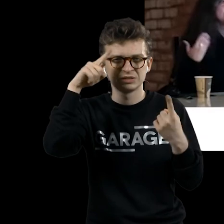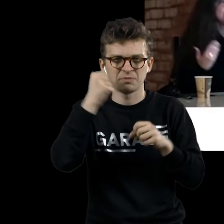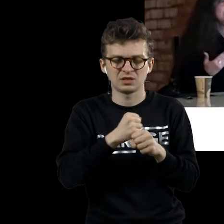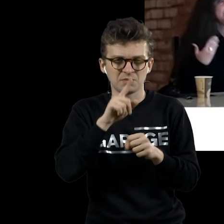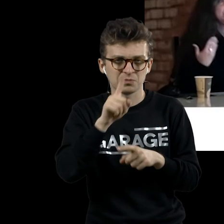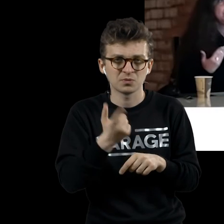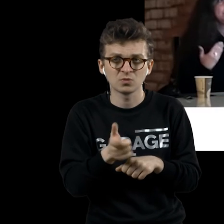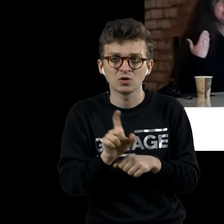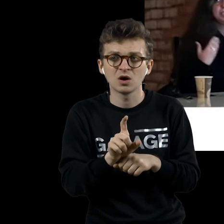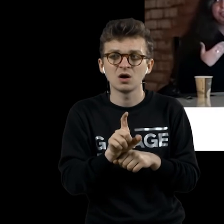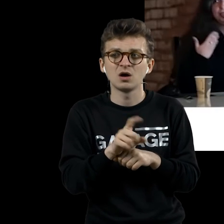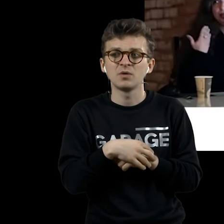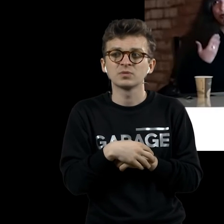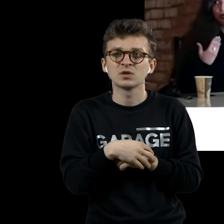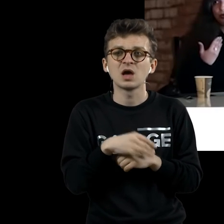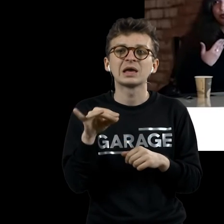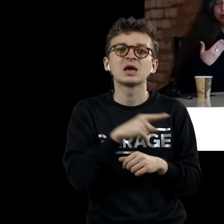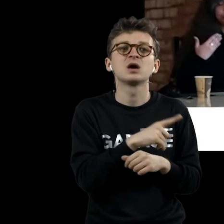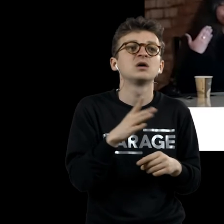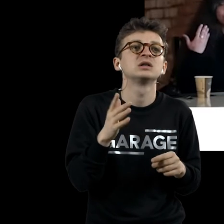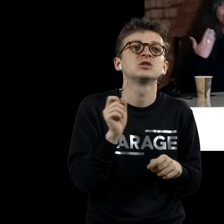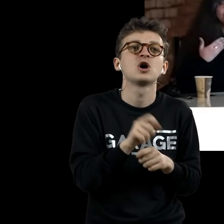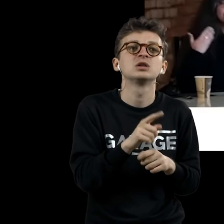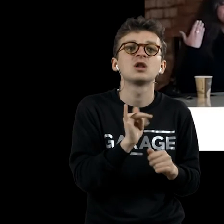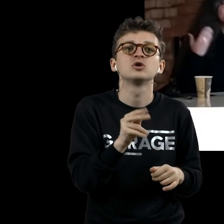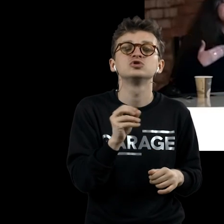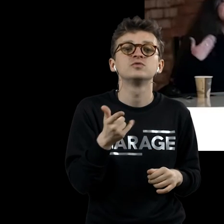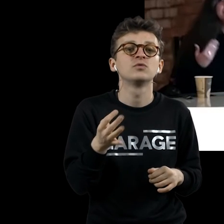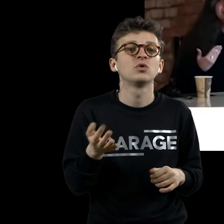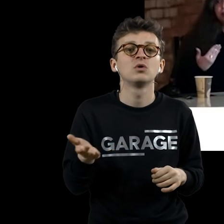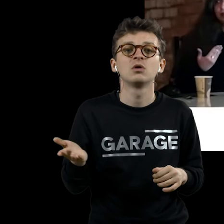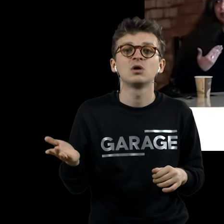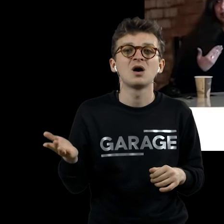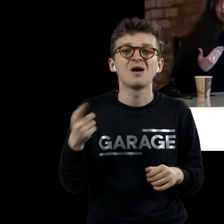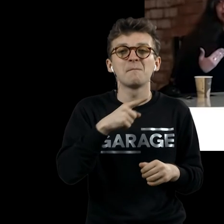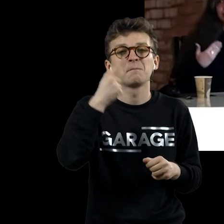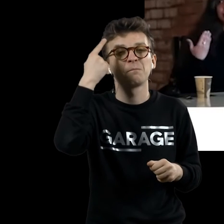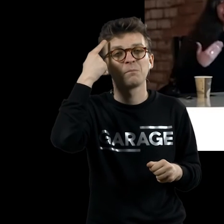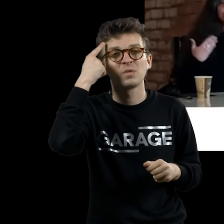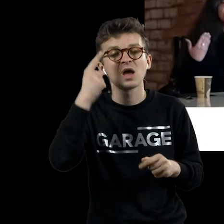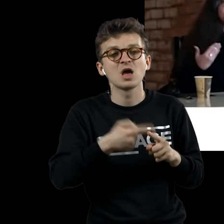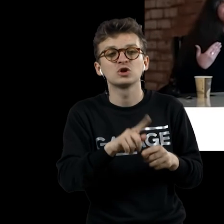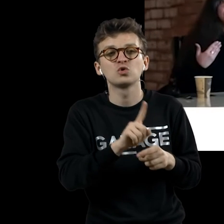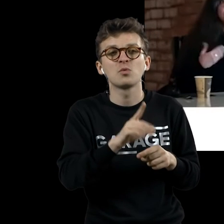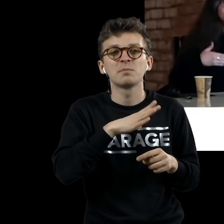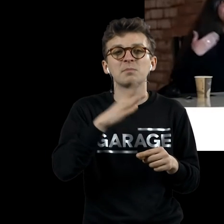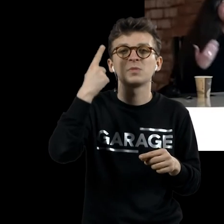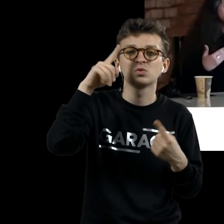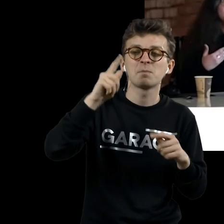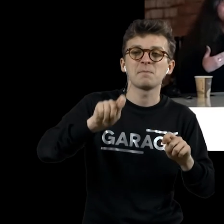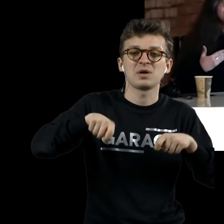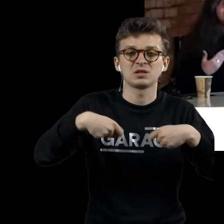изобретение механизма, назначение которого имитировать или передавать,